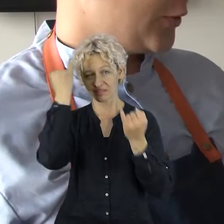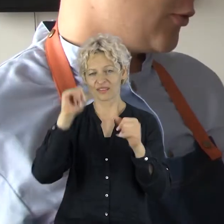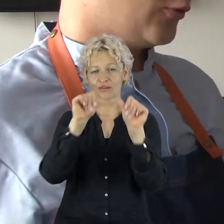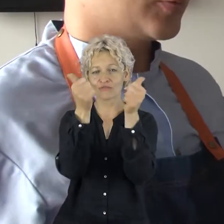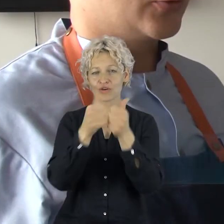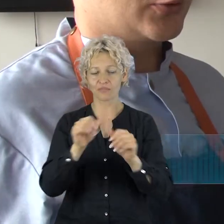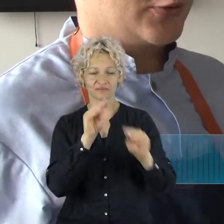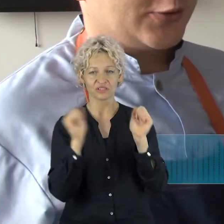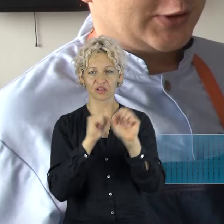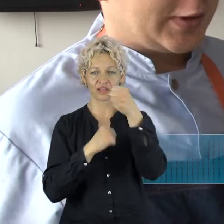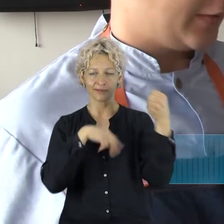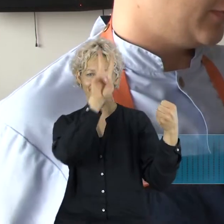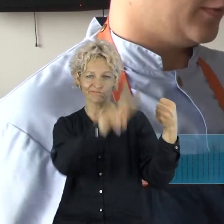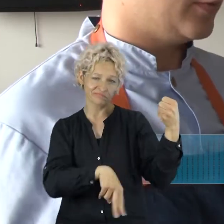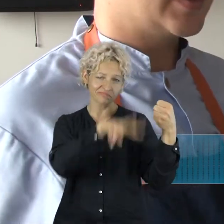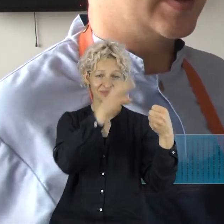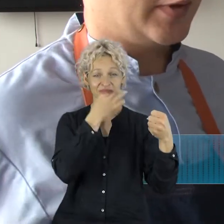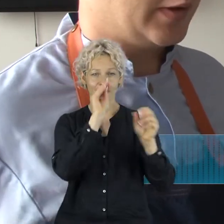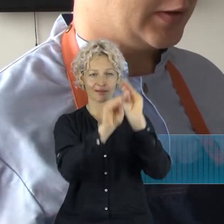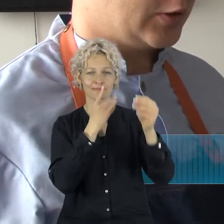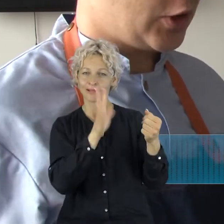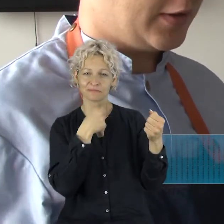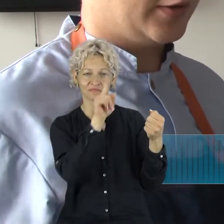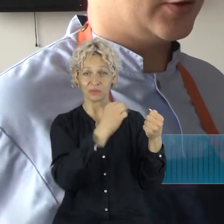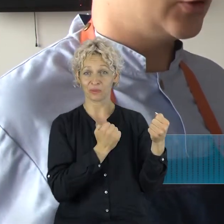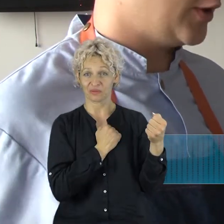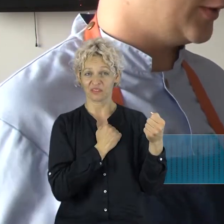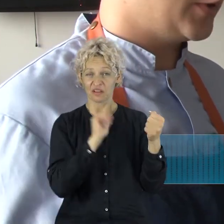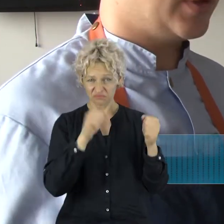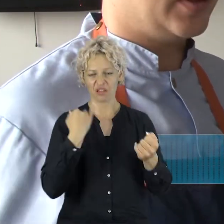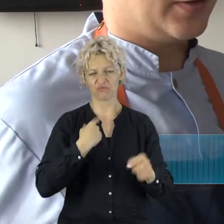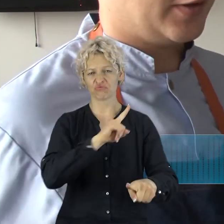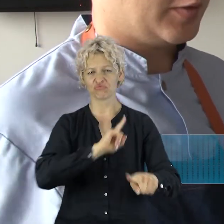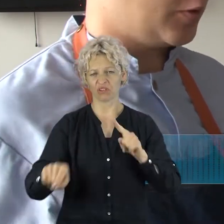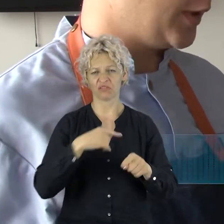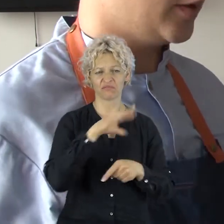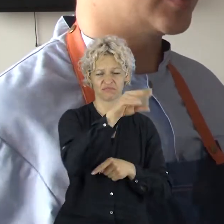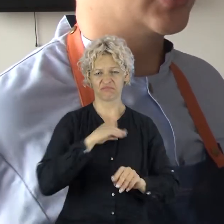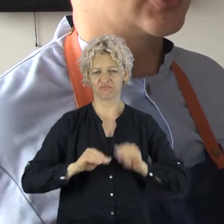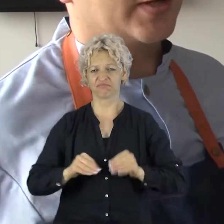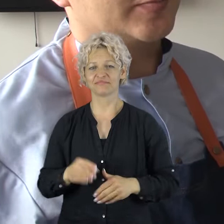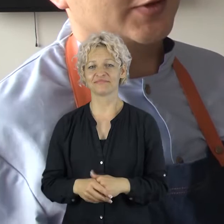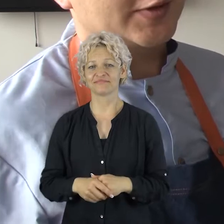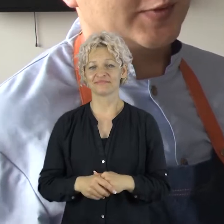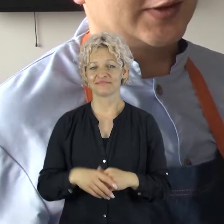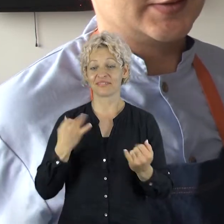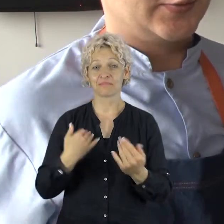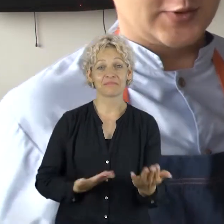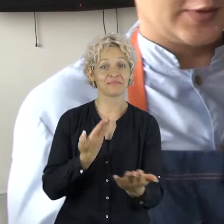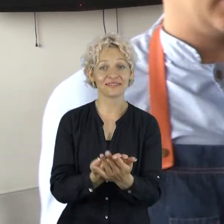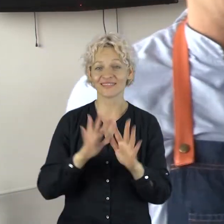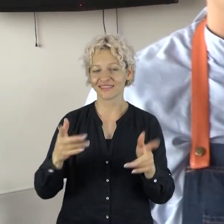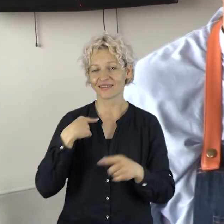ir pasižiūrėjau, kokius produktus turėjau ir viskas gimė šią dieną, šią akimirką ir patekimas būtent šią akimirką gimė,